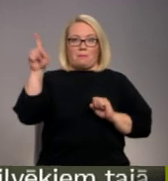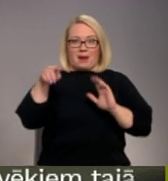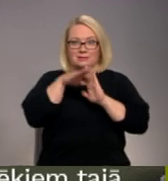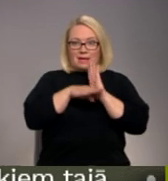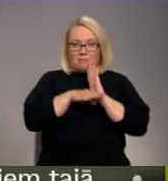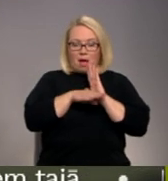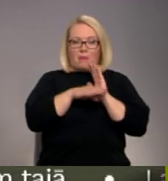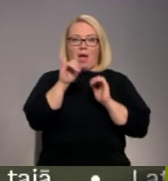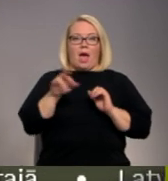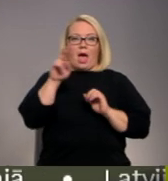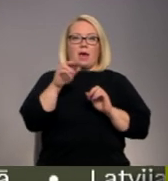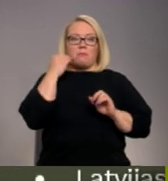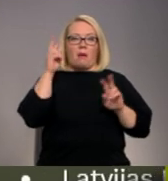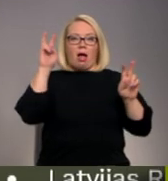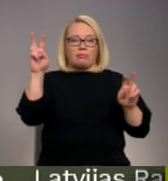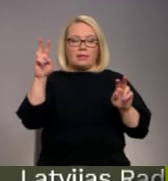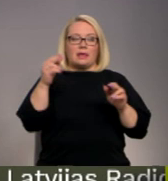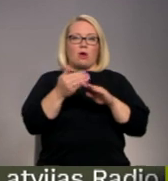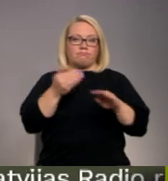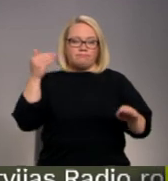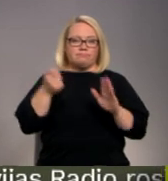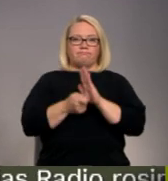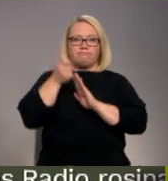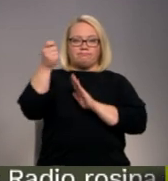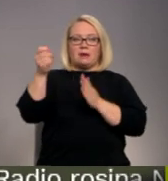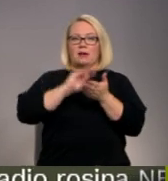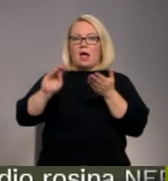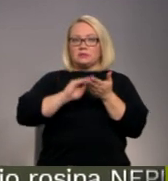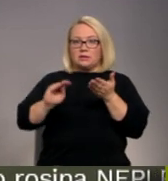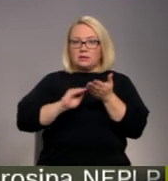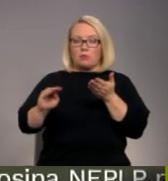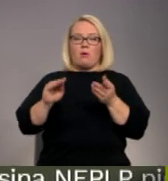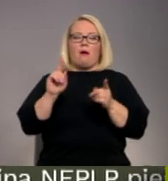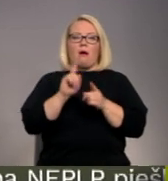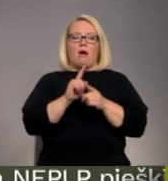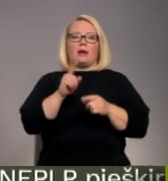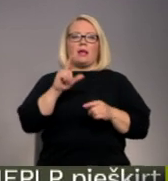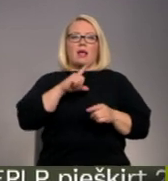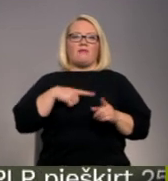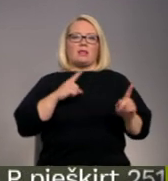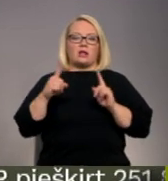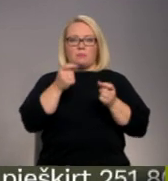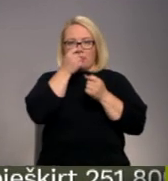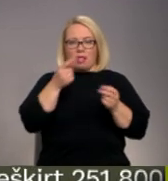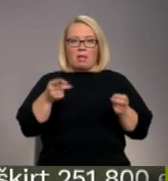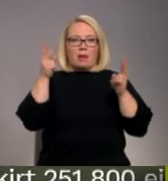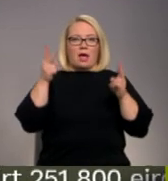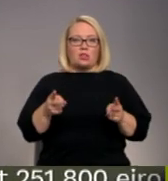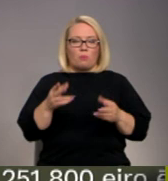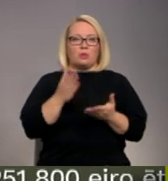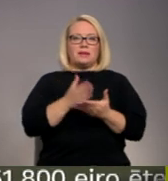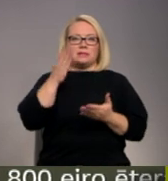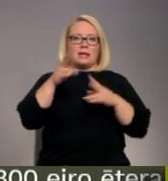savulaicīgi iesniedz rakstisku atskaitu Latvijas civilās aviācijas saģentūrai, kā arī Latvijas transporta nelaimes gadījumu un